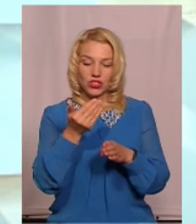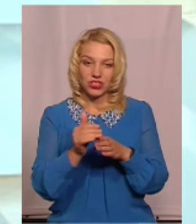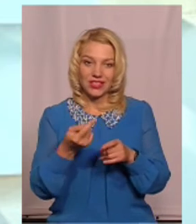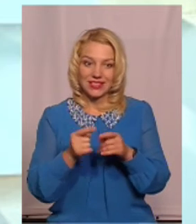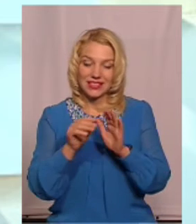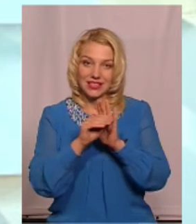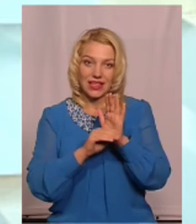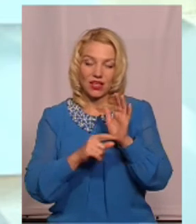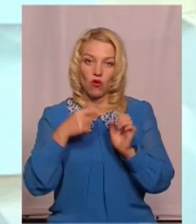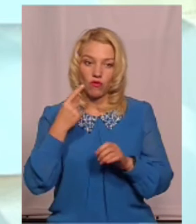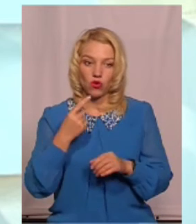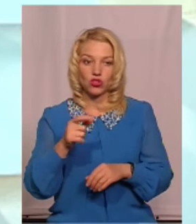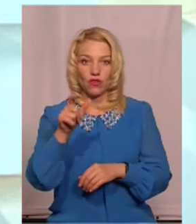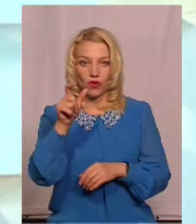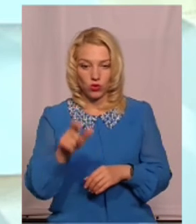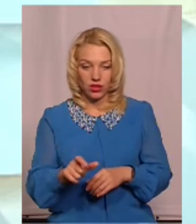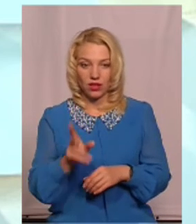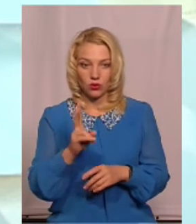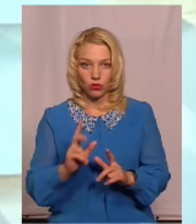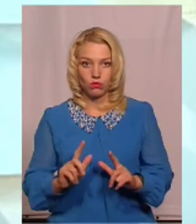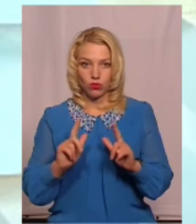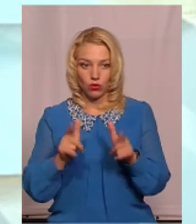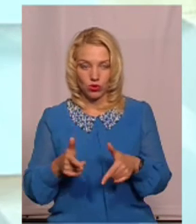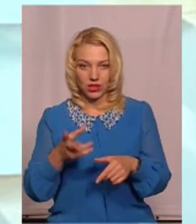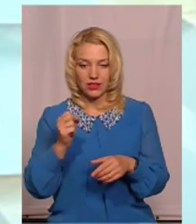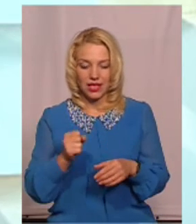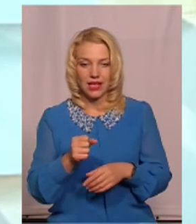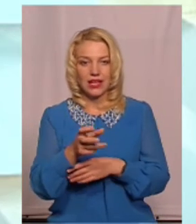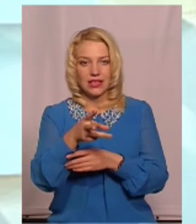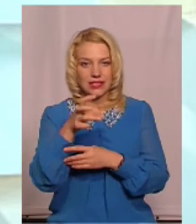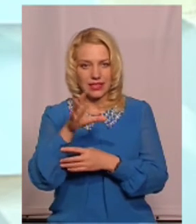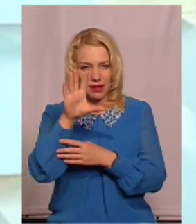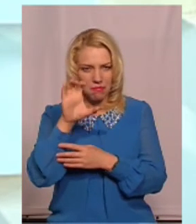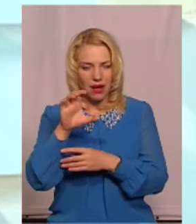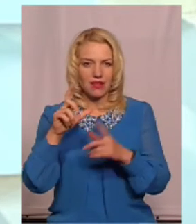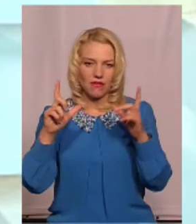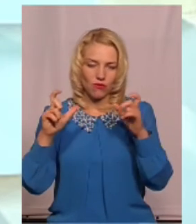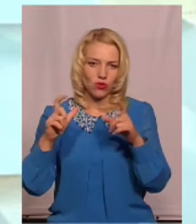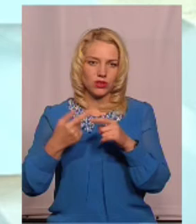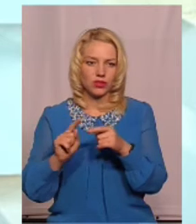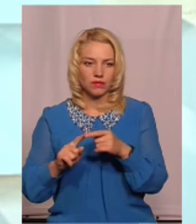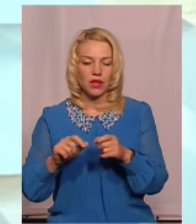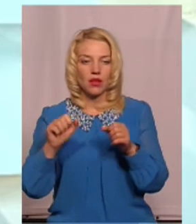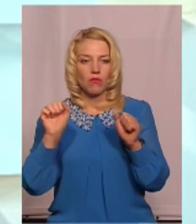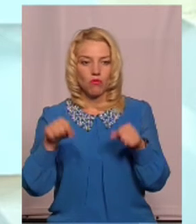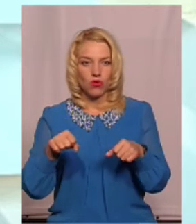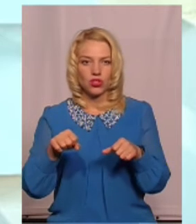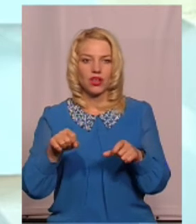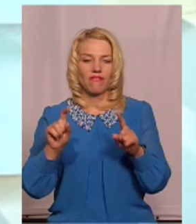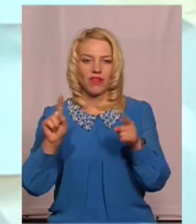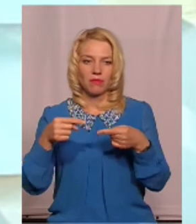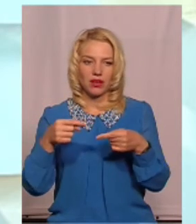статті говорить про те, що фізична особа, яка погодилась на знімання її на фото, кіно, теле чи відеоплівку, може вимагати